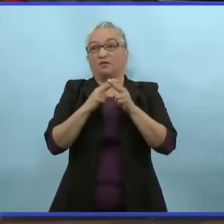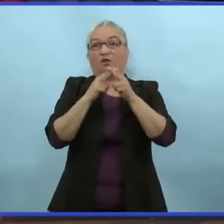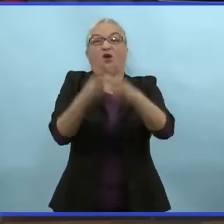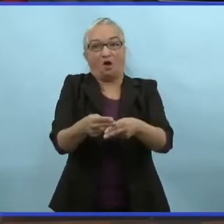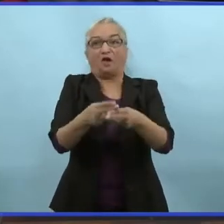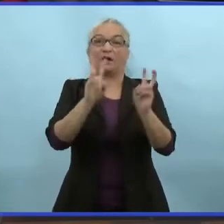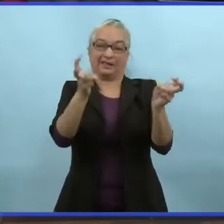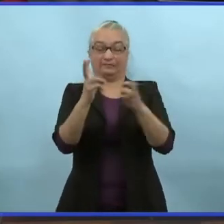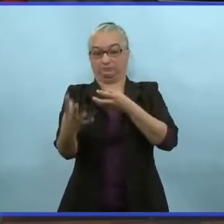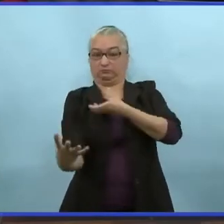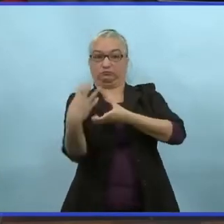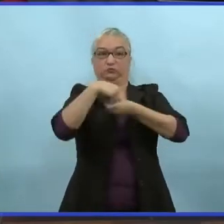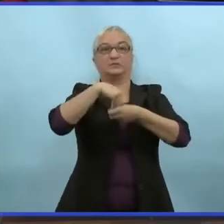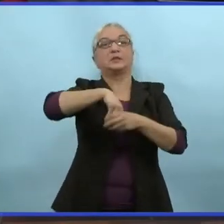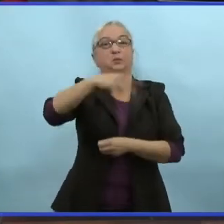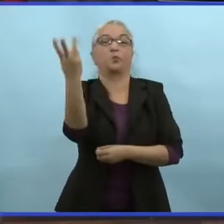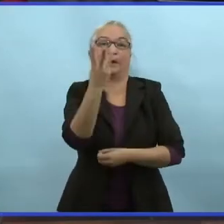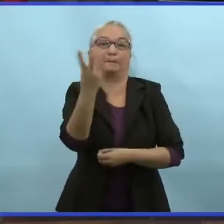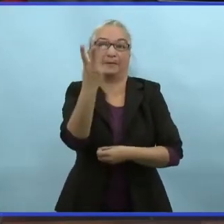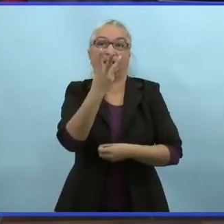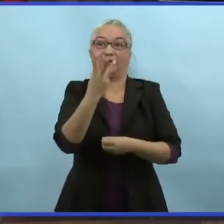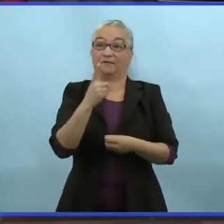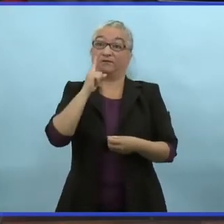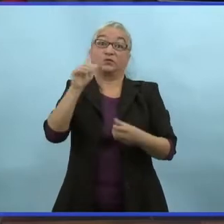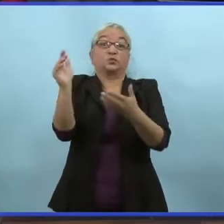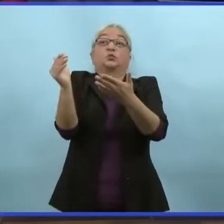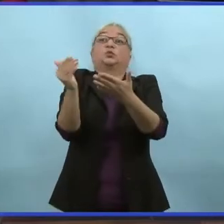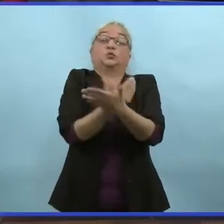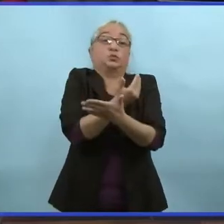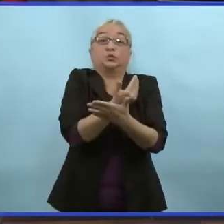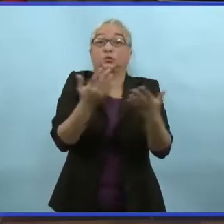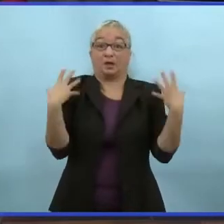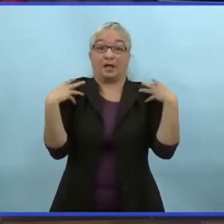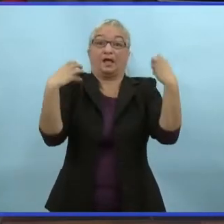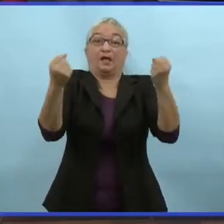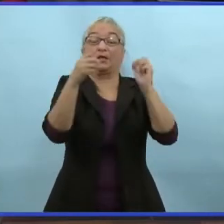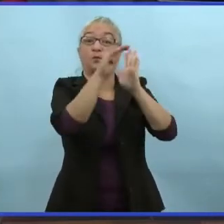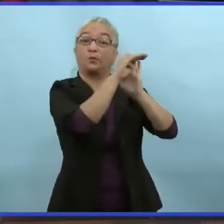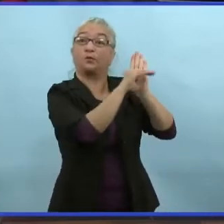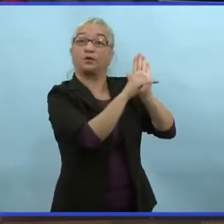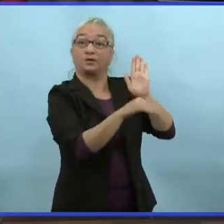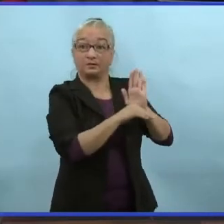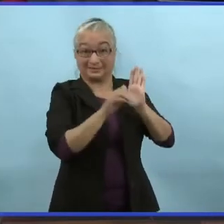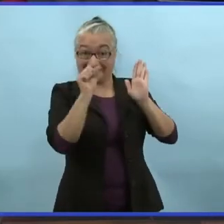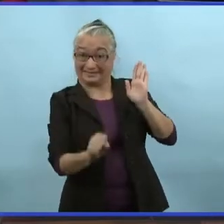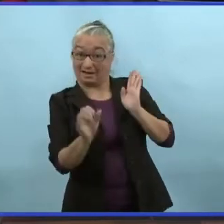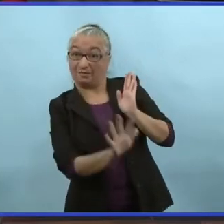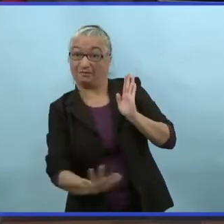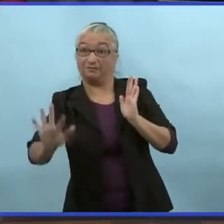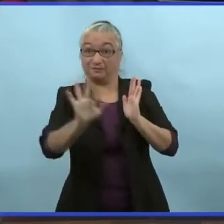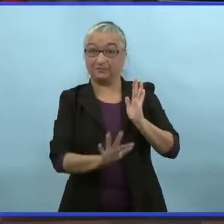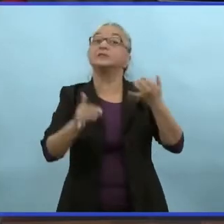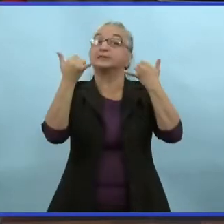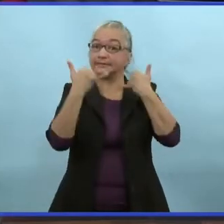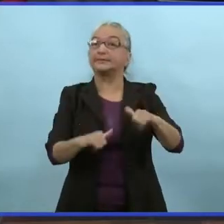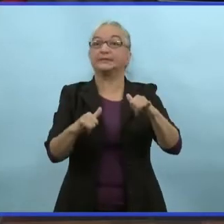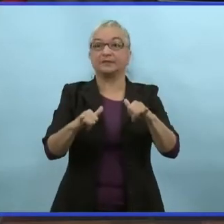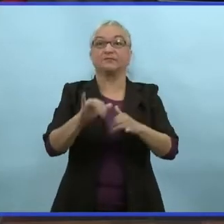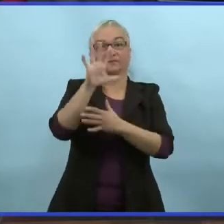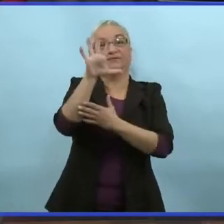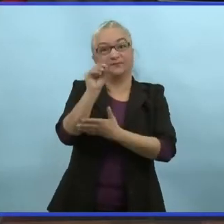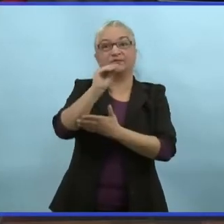sur le commerce. À l'heure actuelle, la capacité dans la région sanitaire santé sud est à 50%